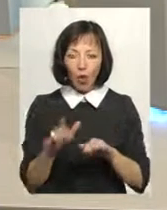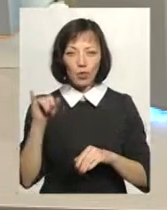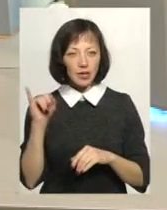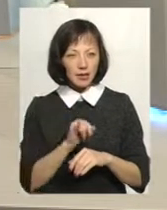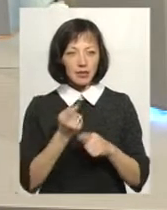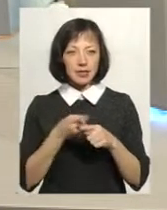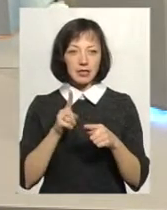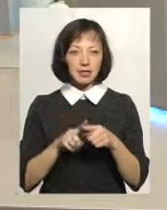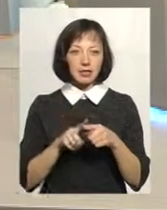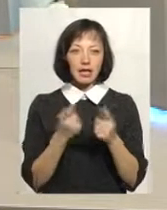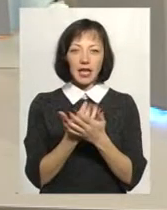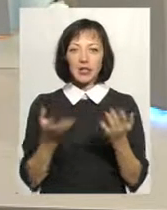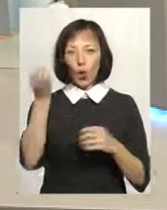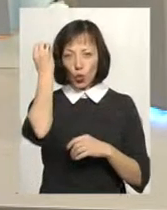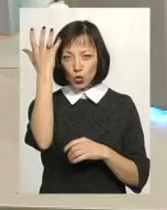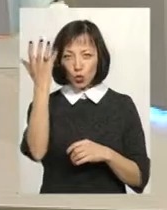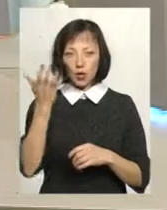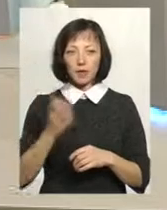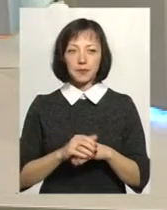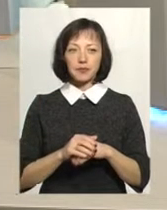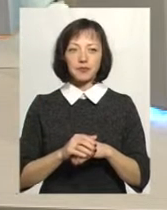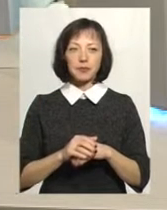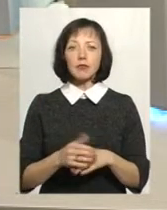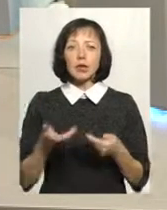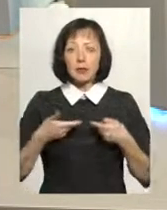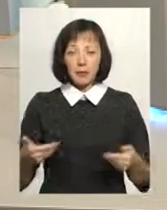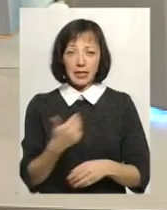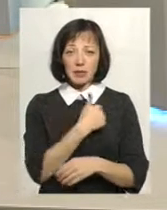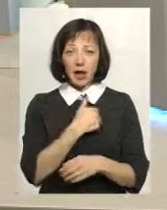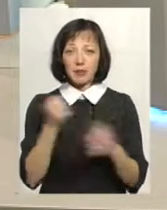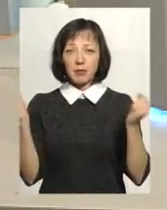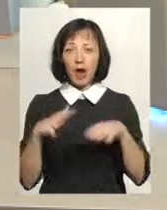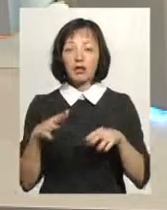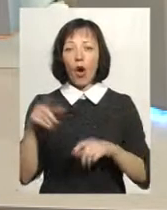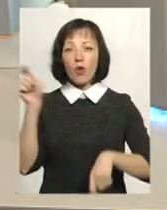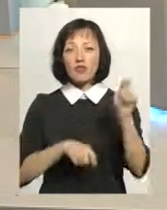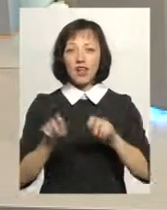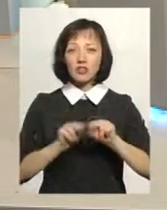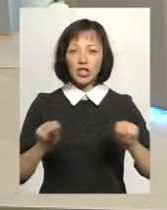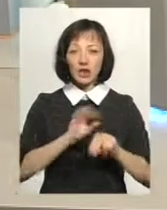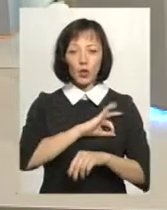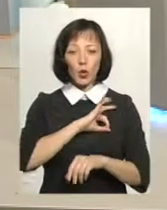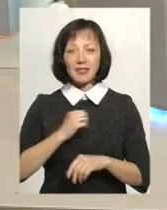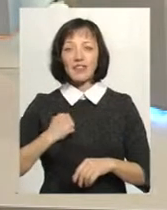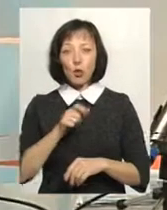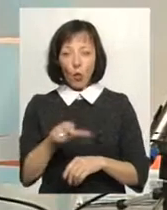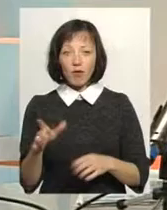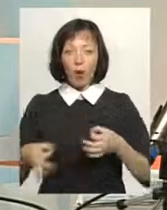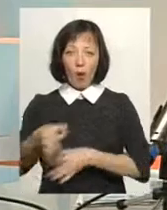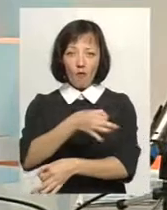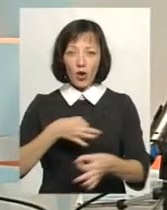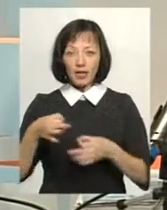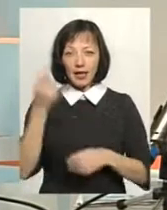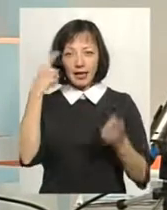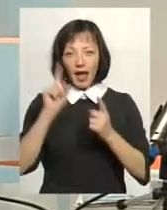це різні культурні. Ми збираємося зібрати конференцію вчителів, юристів, навіть військових. Де будемо говорити про